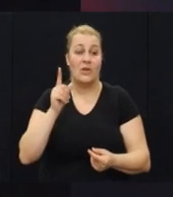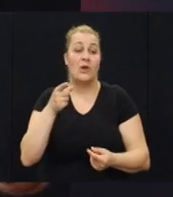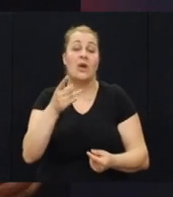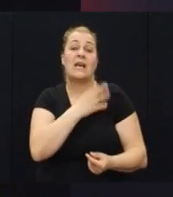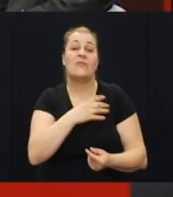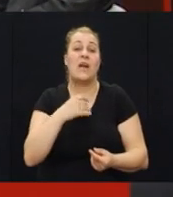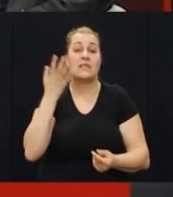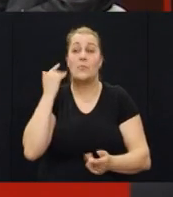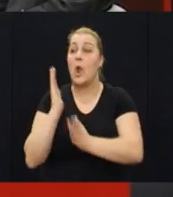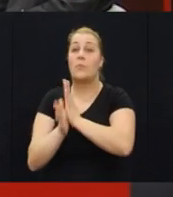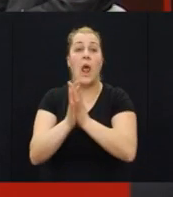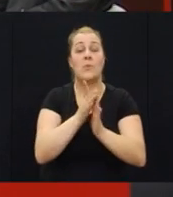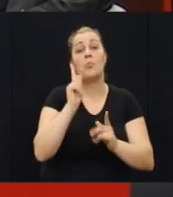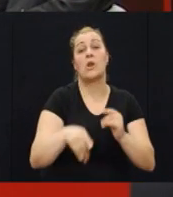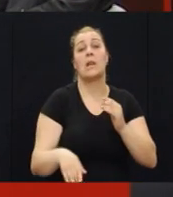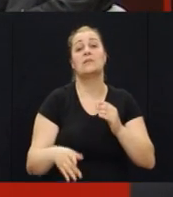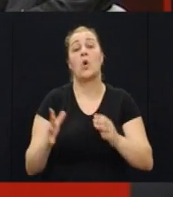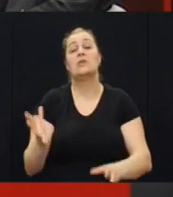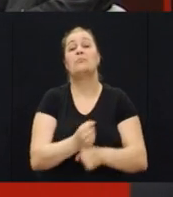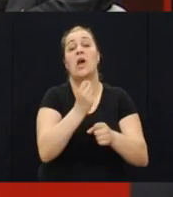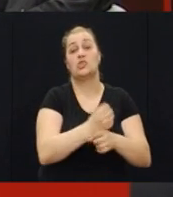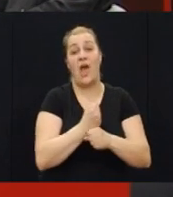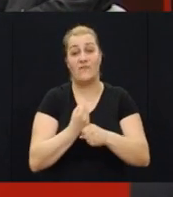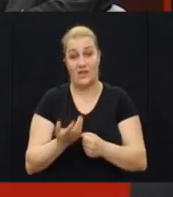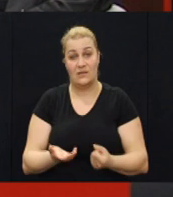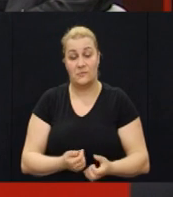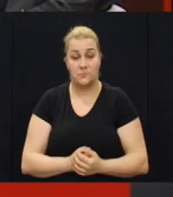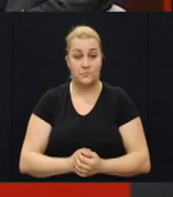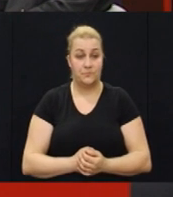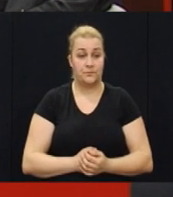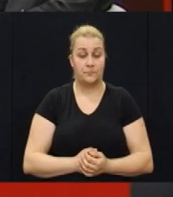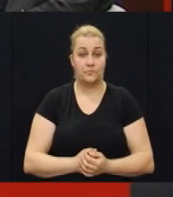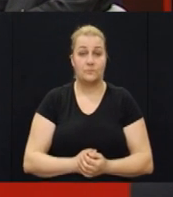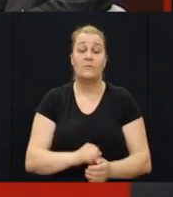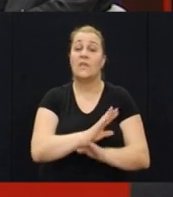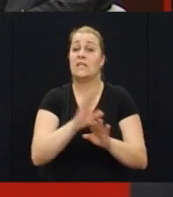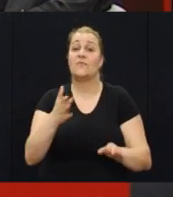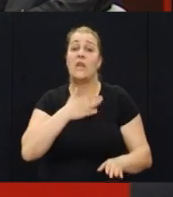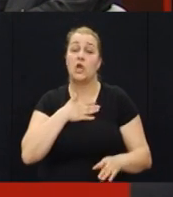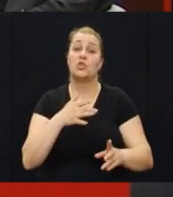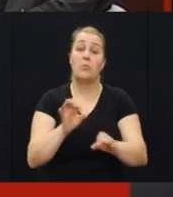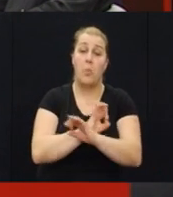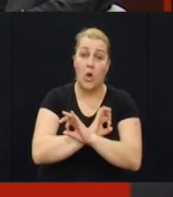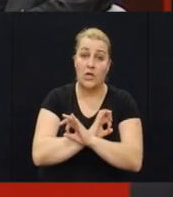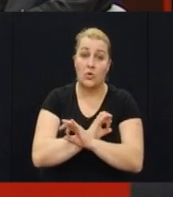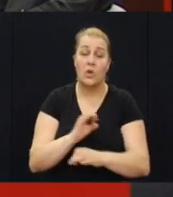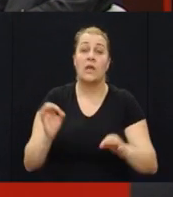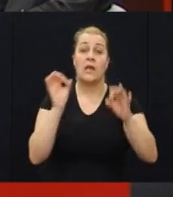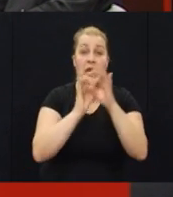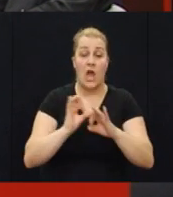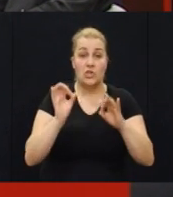Hrvatska je tad bila u plamenu trebala je spašavati Bila je u plamenu kažem svi ti naši poginuli nažalost